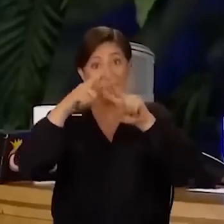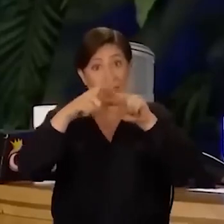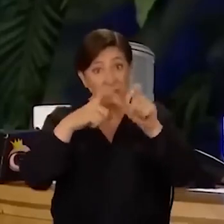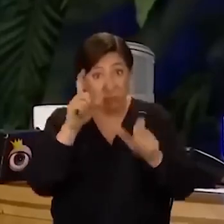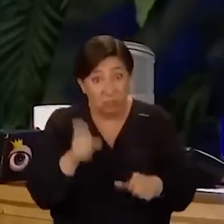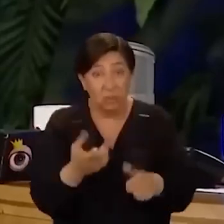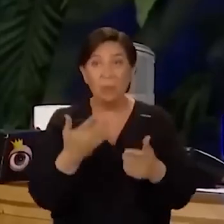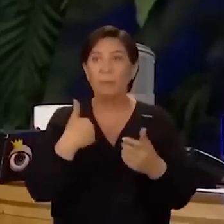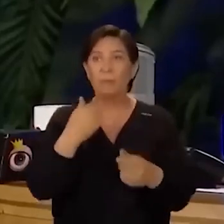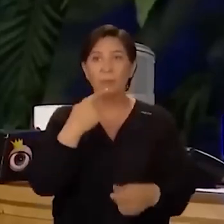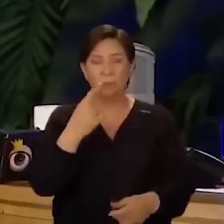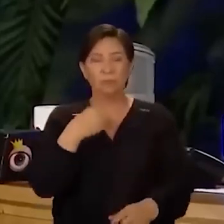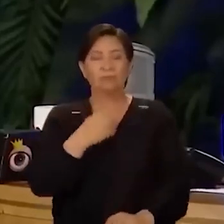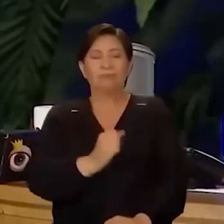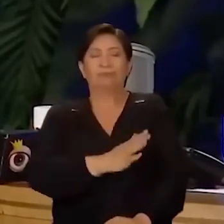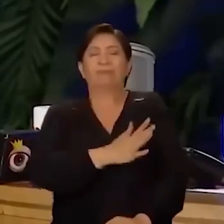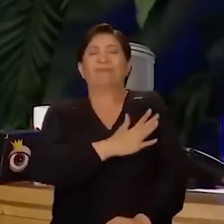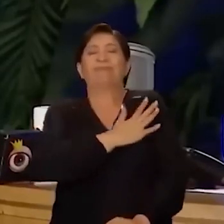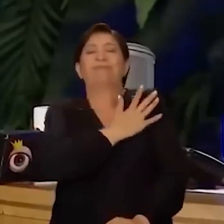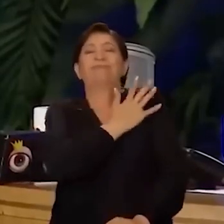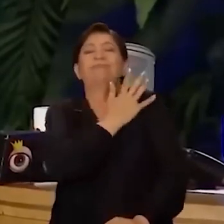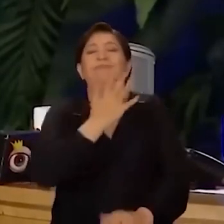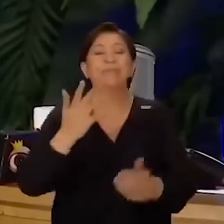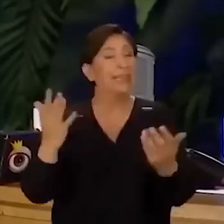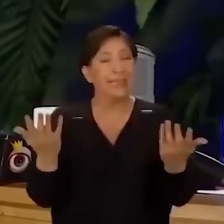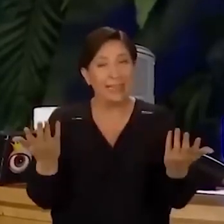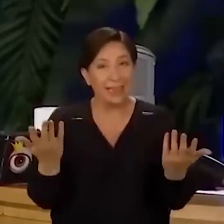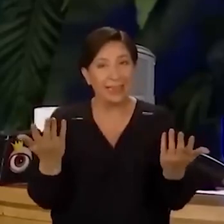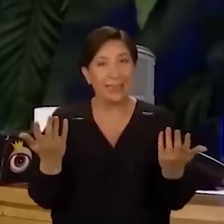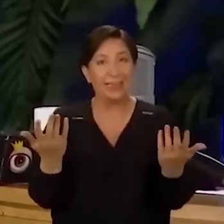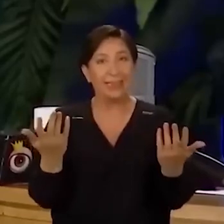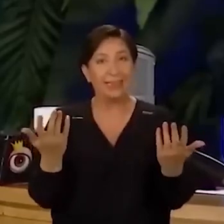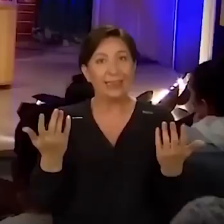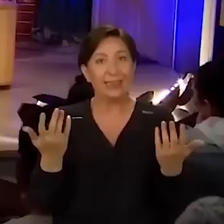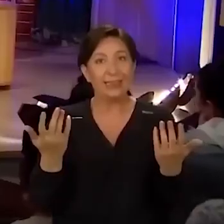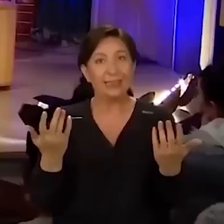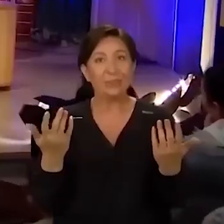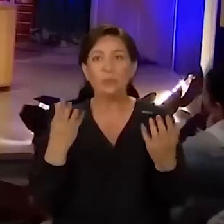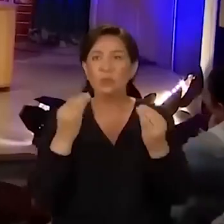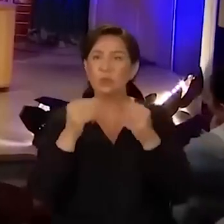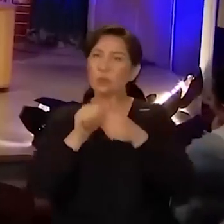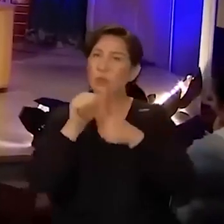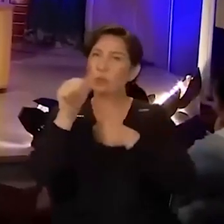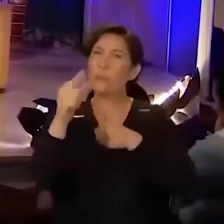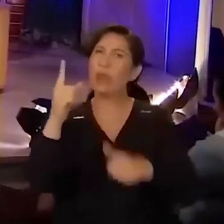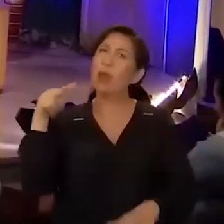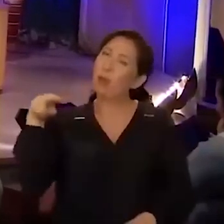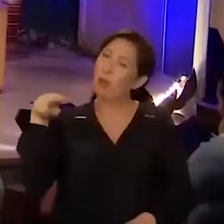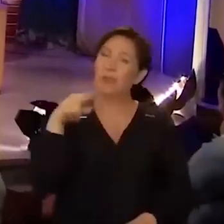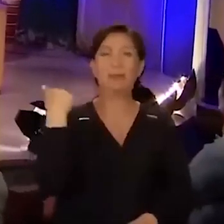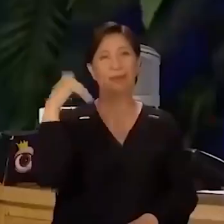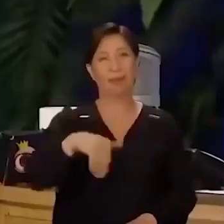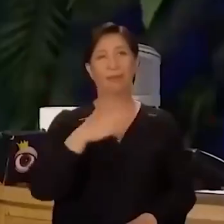söyleyince ben çok gururlandım. Çünkü çok uzun bir yolculuktan geldim.